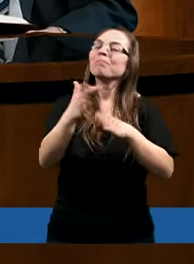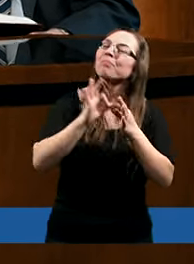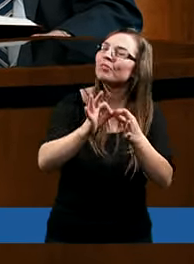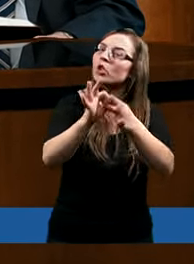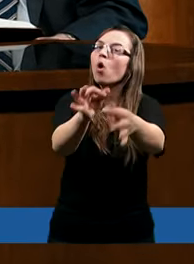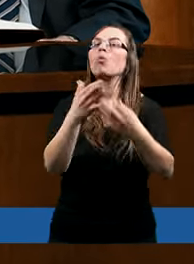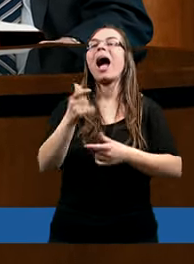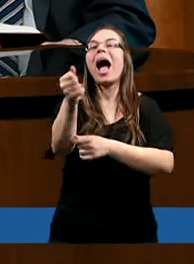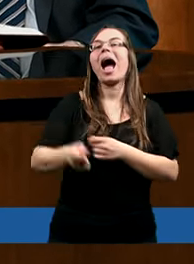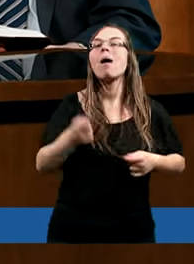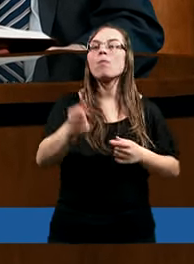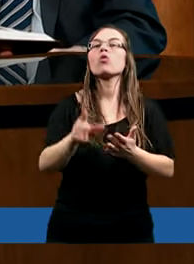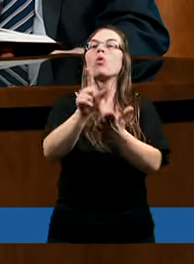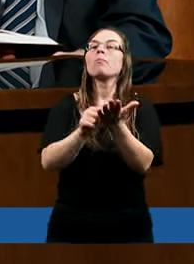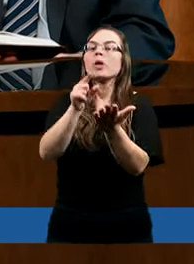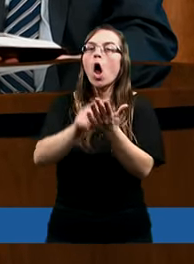apostoł Piotr